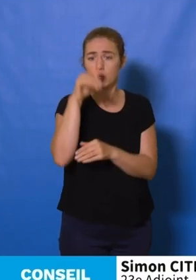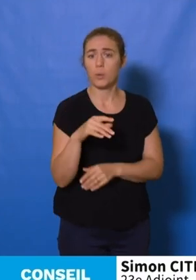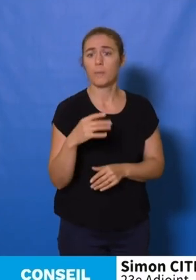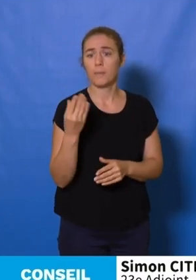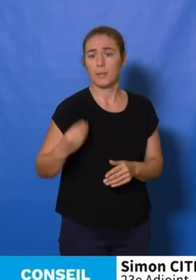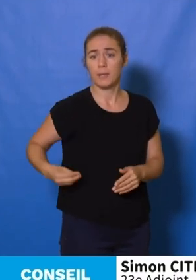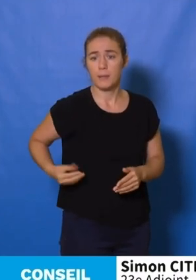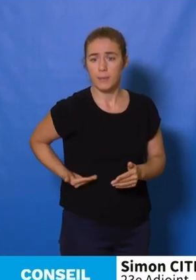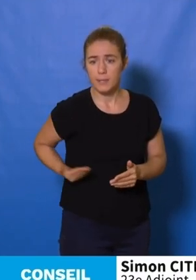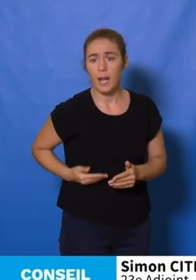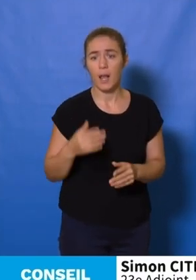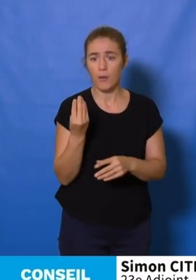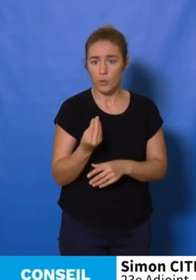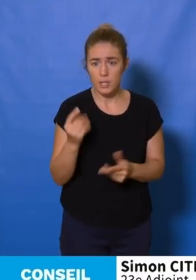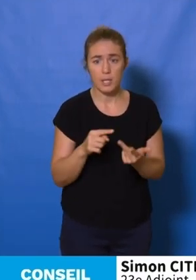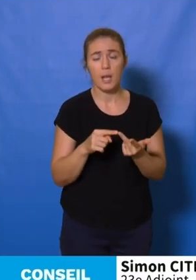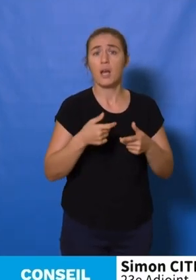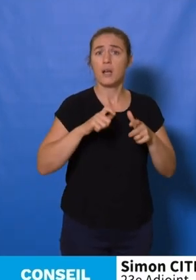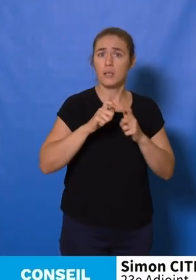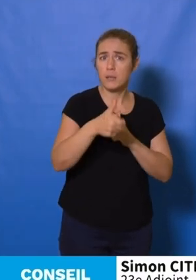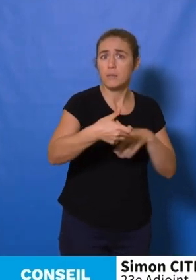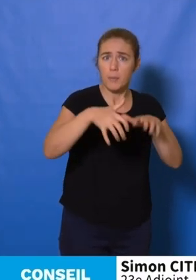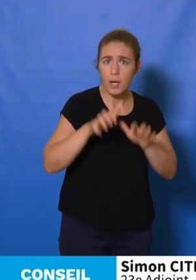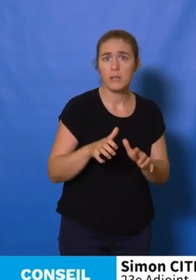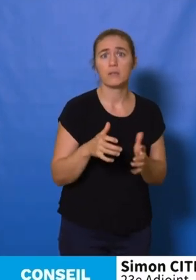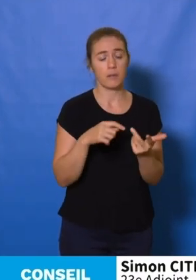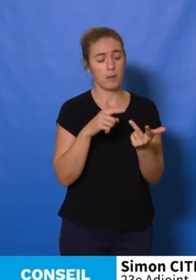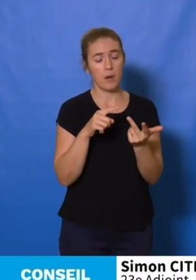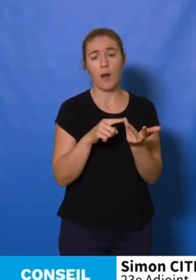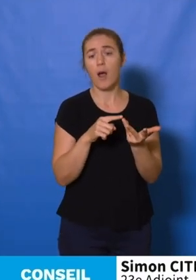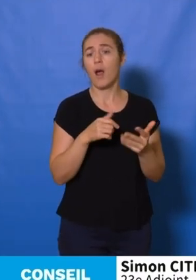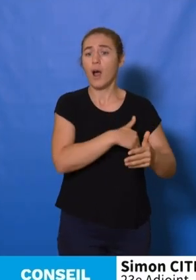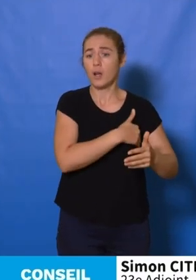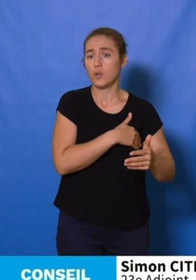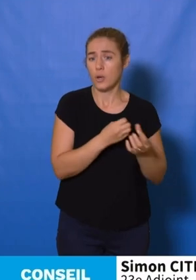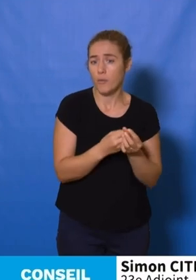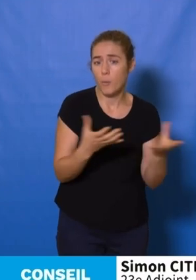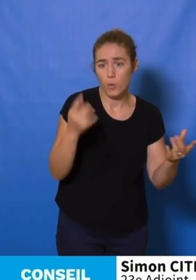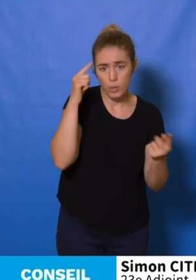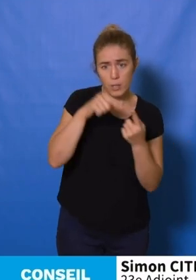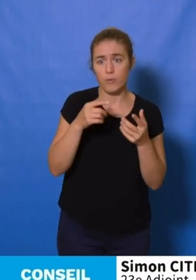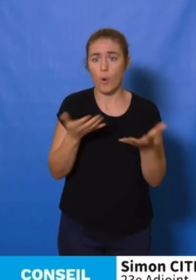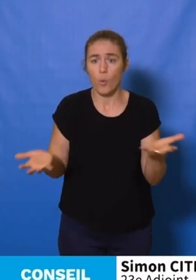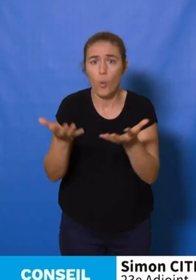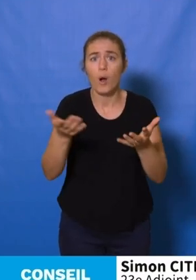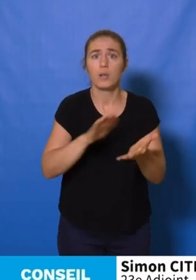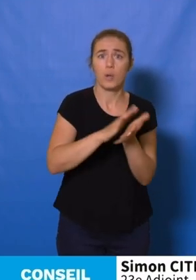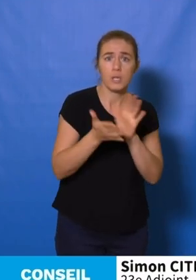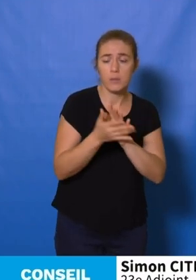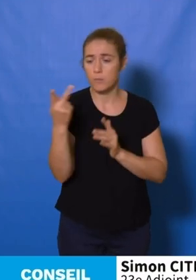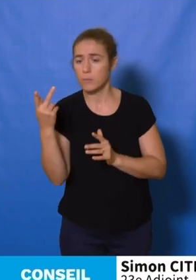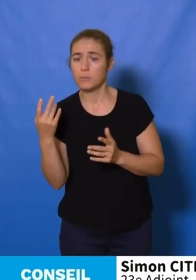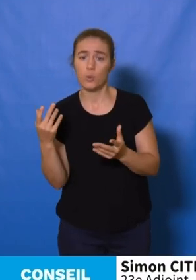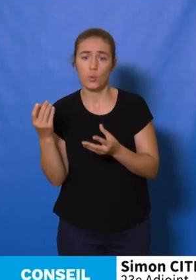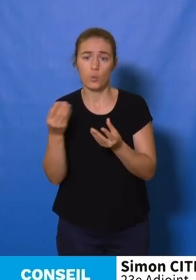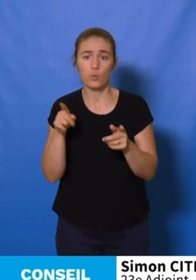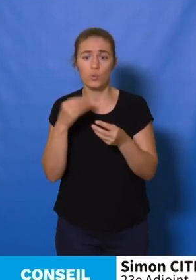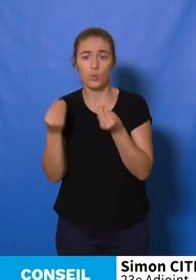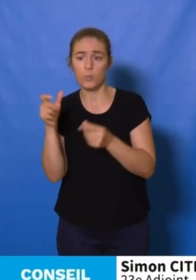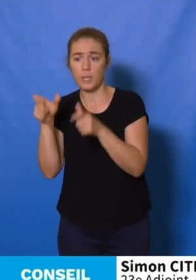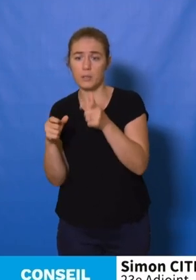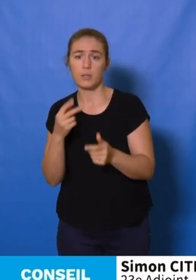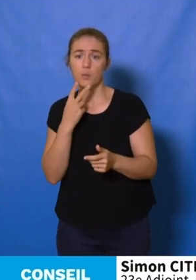infantile, aux démarches administratives, aux agents de développement qui accompagnent la dynamique associative et les projets habitants, et évidemment